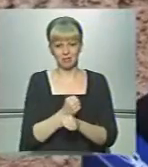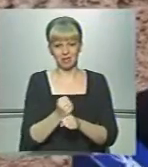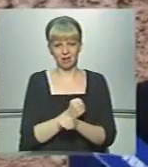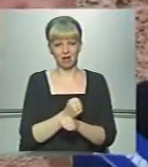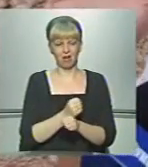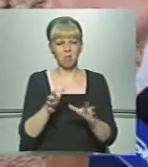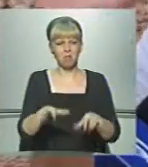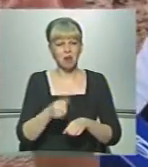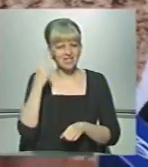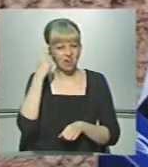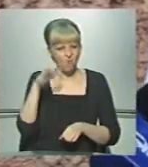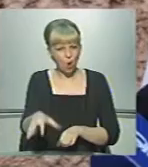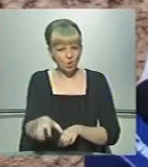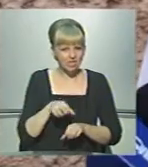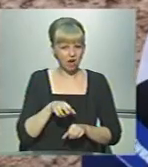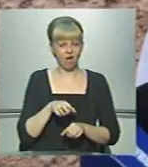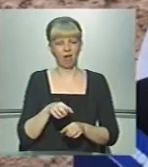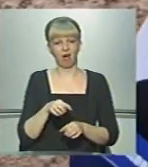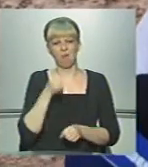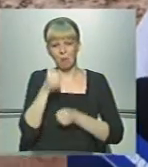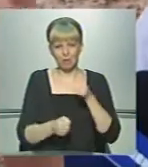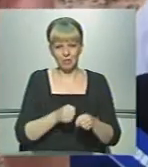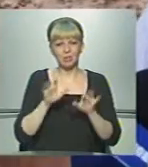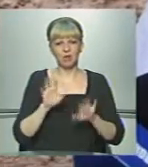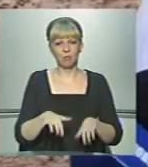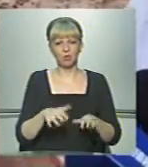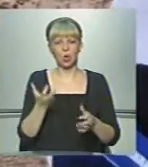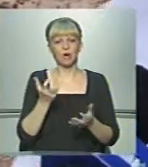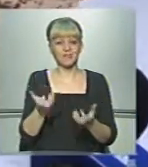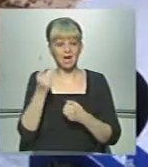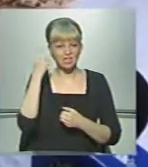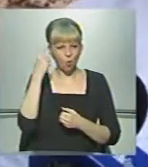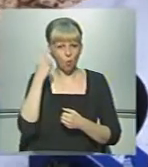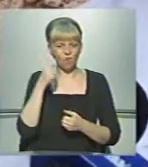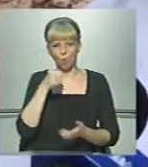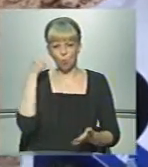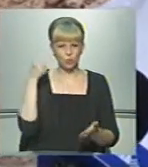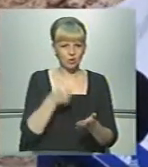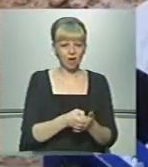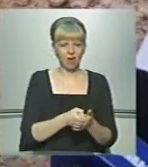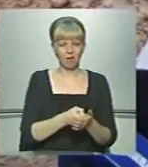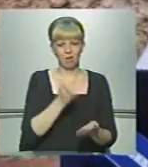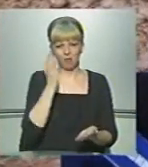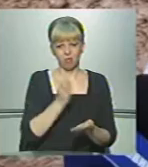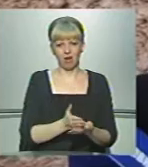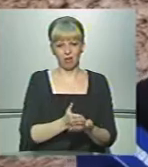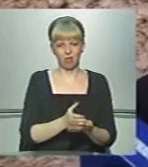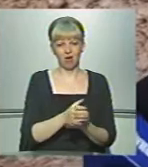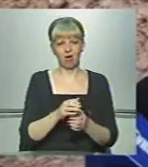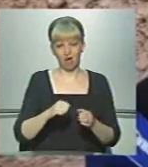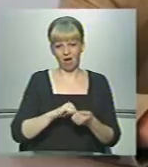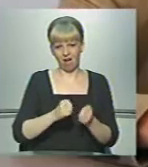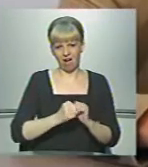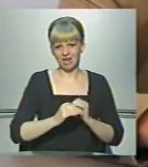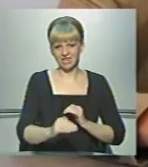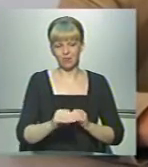І брав його за волос, біг, потім, коли взяв за волос, вдарив так по асфальті, по